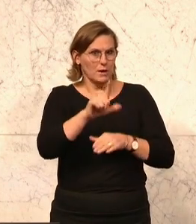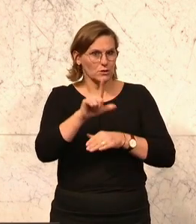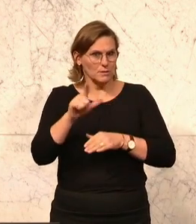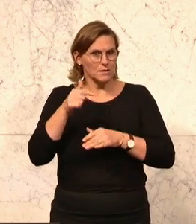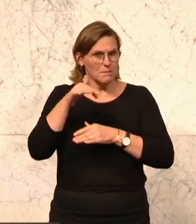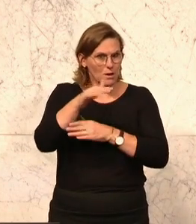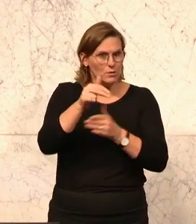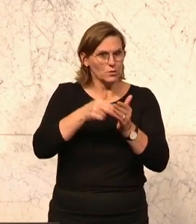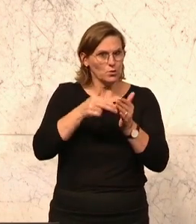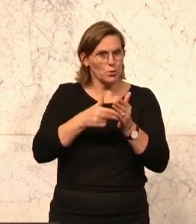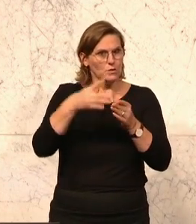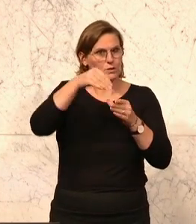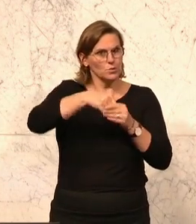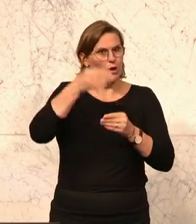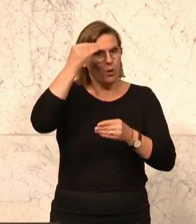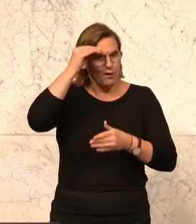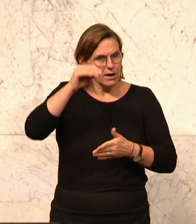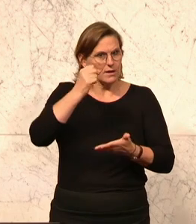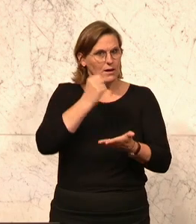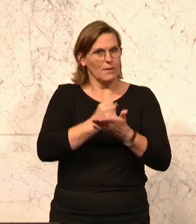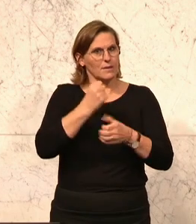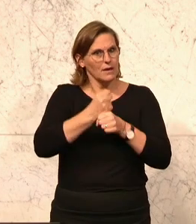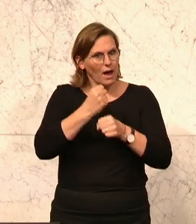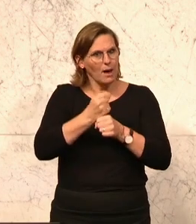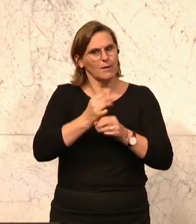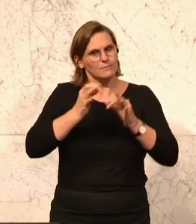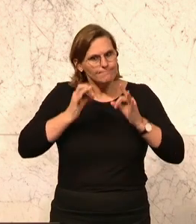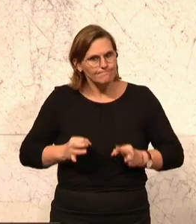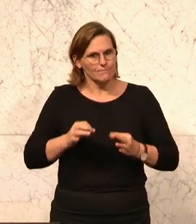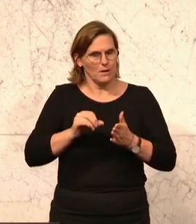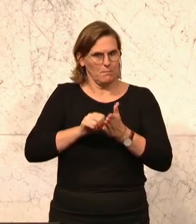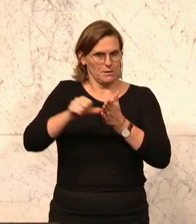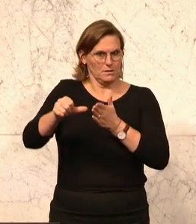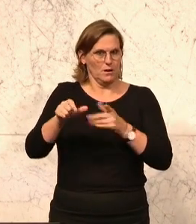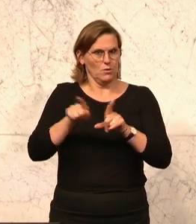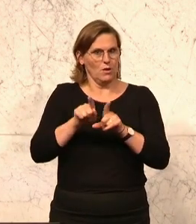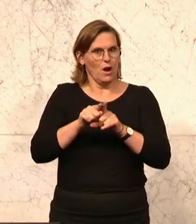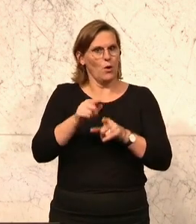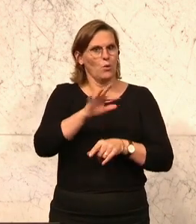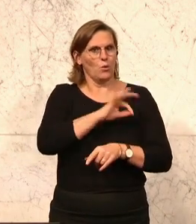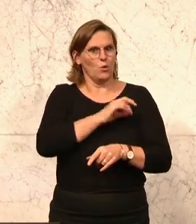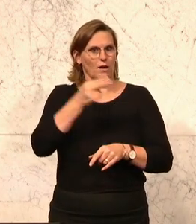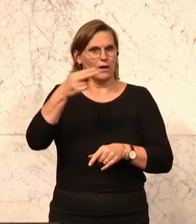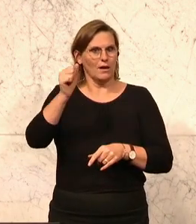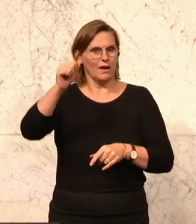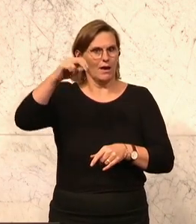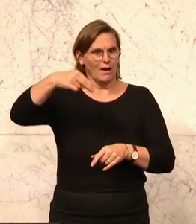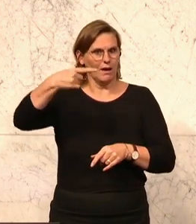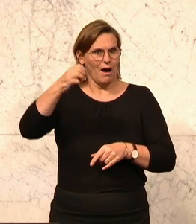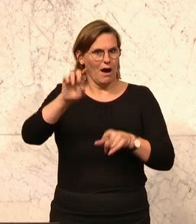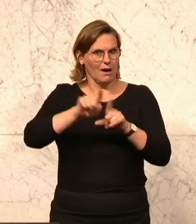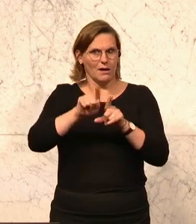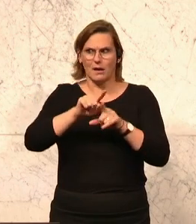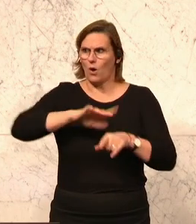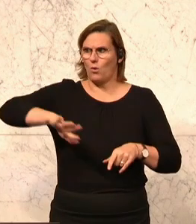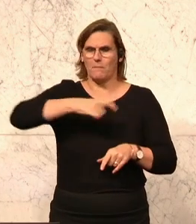die zusätzlich noch zur ehrenamtlichen Arbeit ordentlich entlohnen. Ich darf mich an dieser Stelle wirklich auch an Kollegen Hanger, an alle Fraktionen hier auch